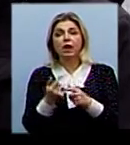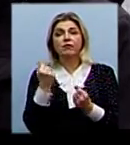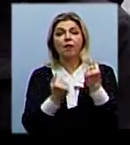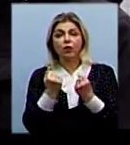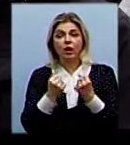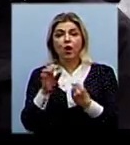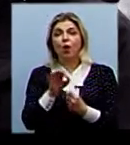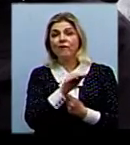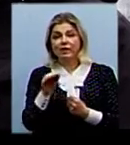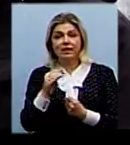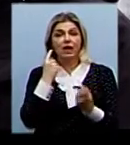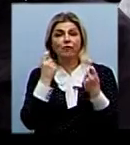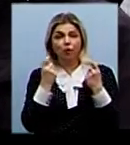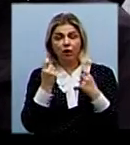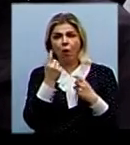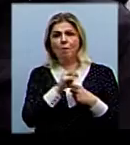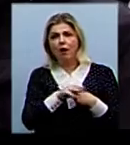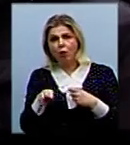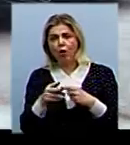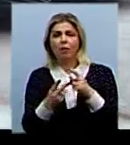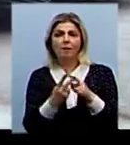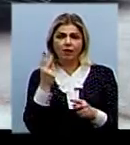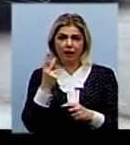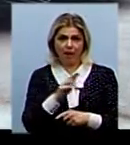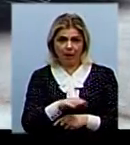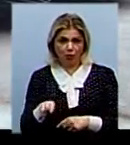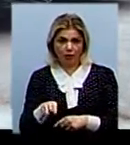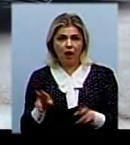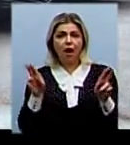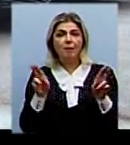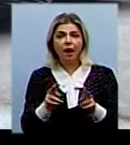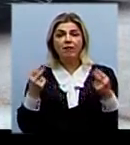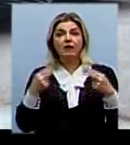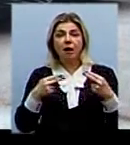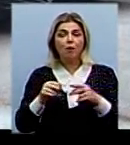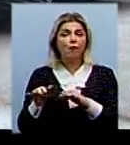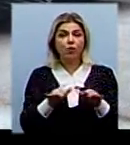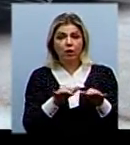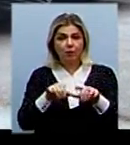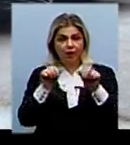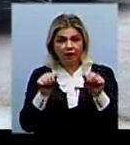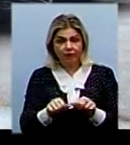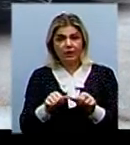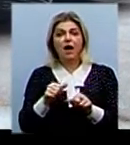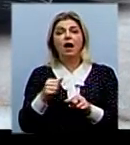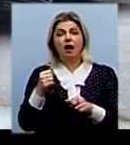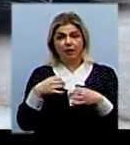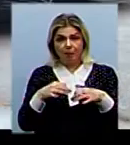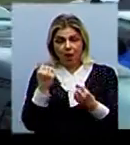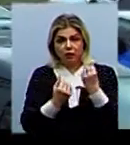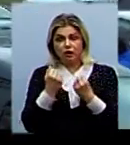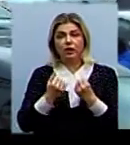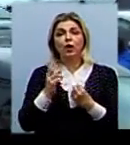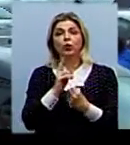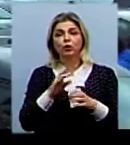Тобто за офіційними даними їх мільйон, півтора мільйона. Правила митного оформлення транспортних засобів особистого користування для тих, хто